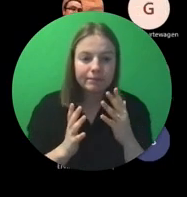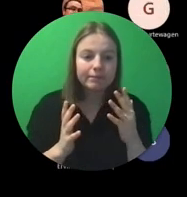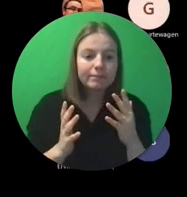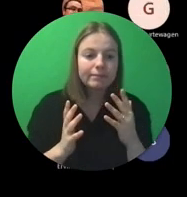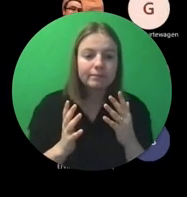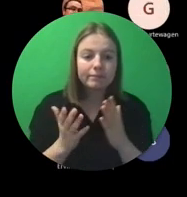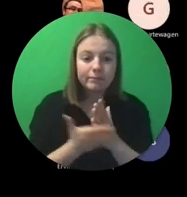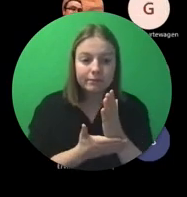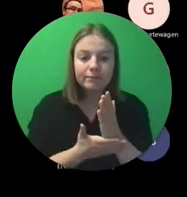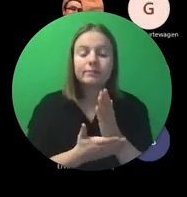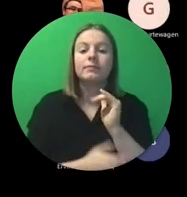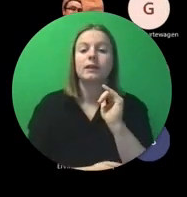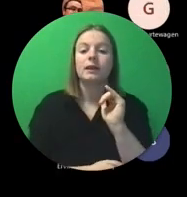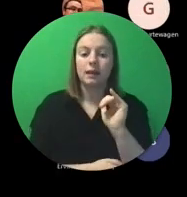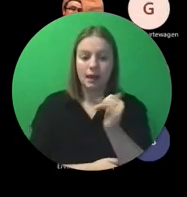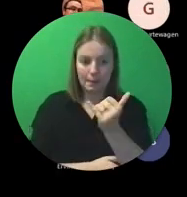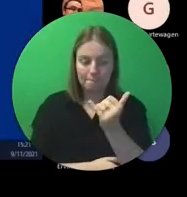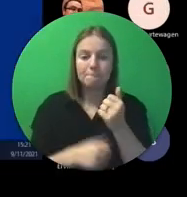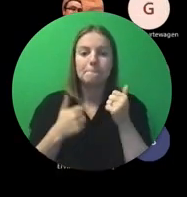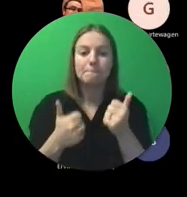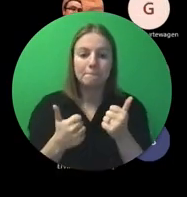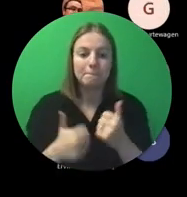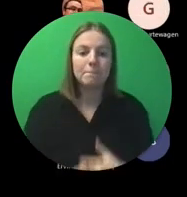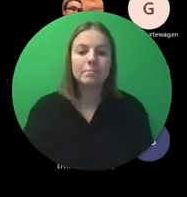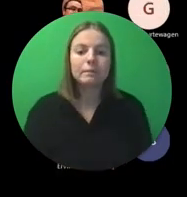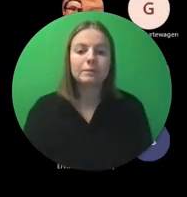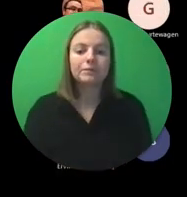lukt ja normaal gezien wel